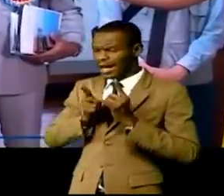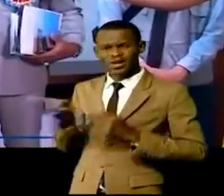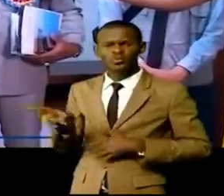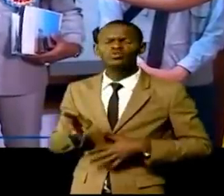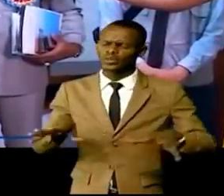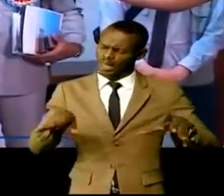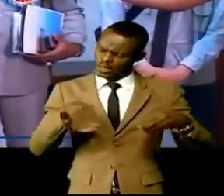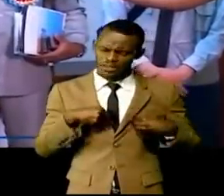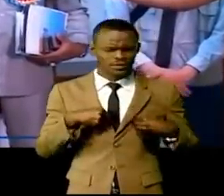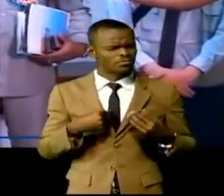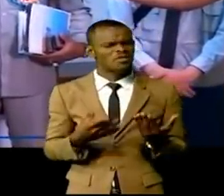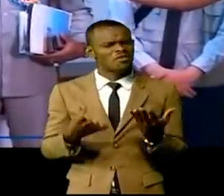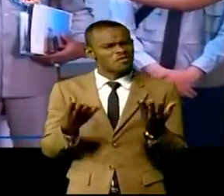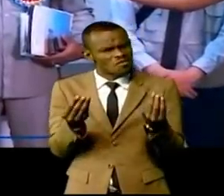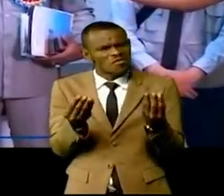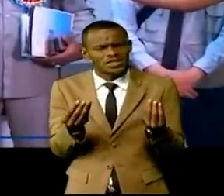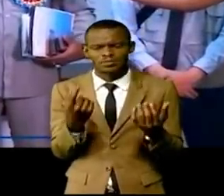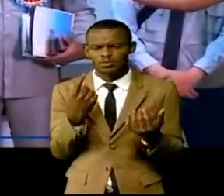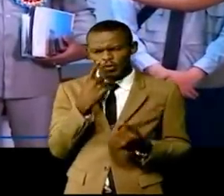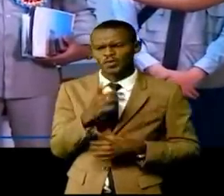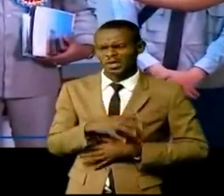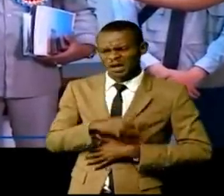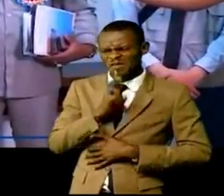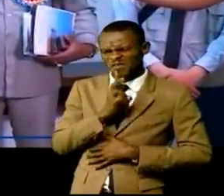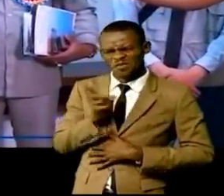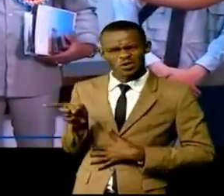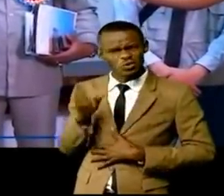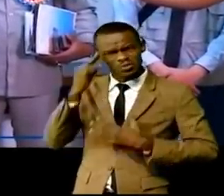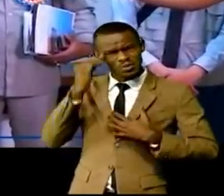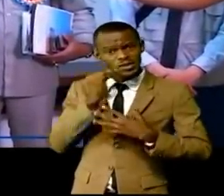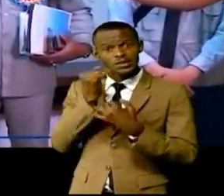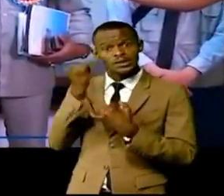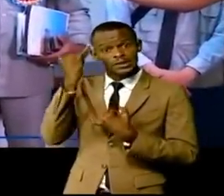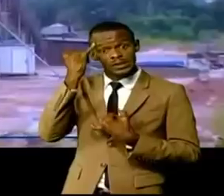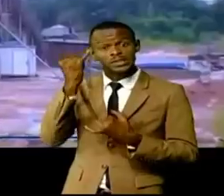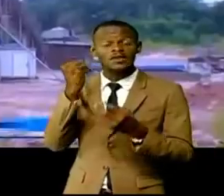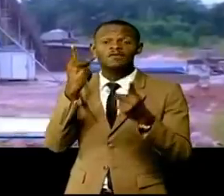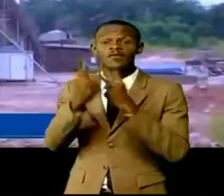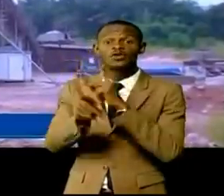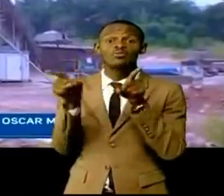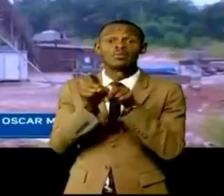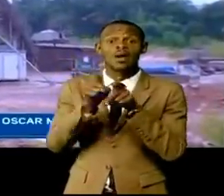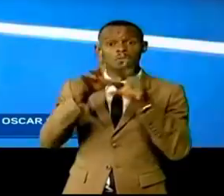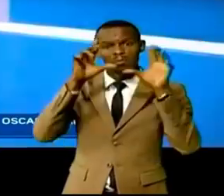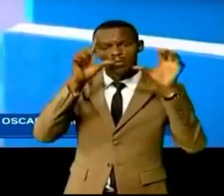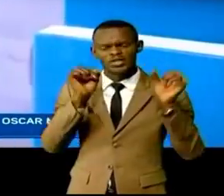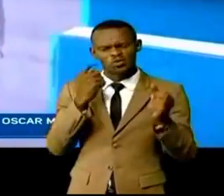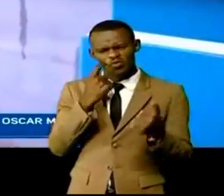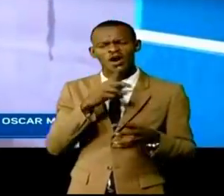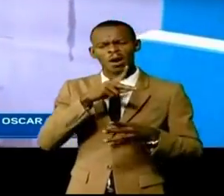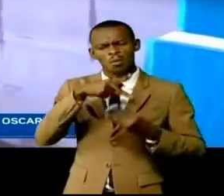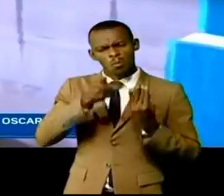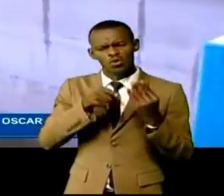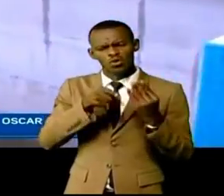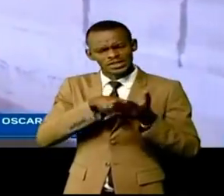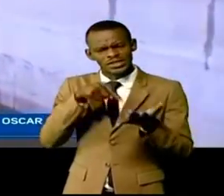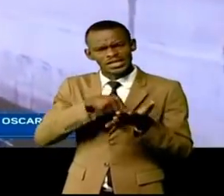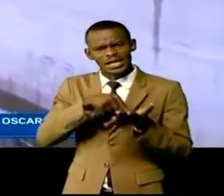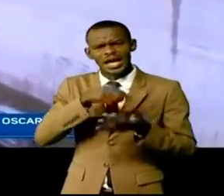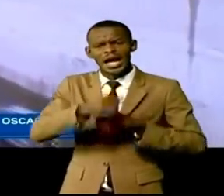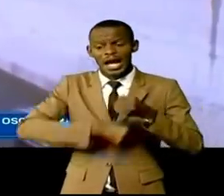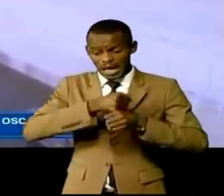vision du chef de l'État est en train d'être imprimée et cette année, ce projet sera réalisé. L'usine de LEMBA-IMBO va ainsi